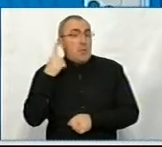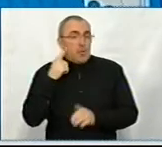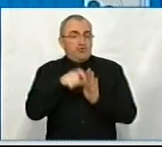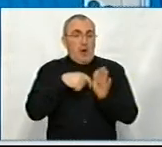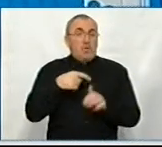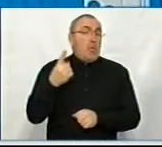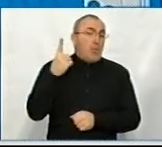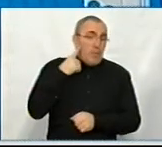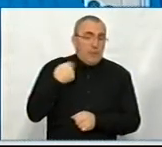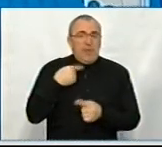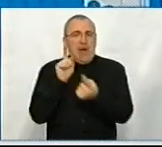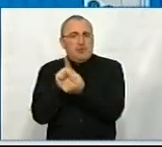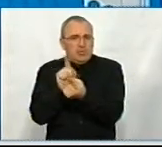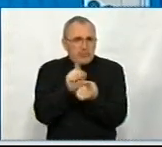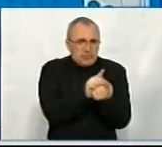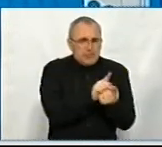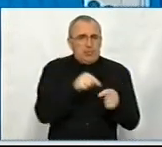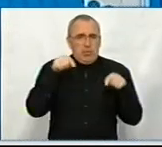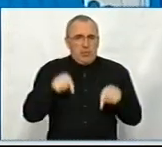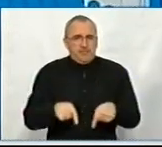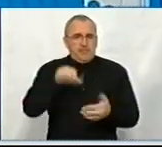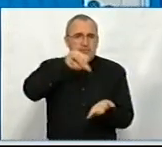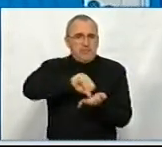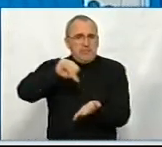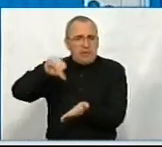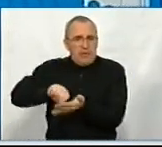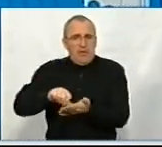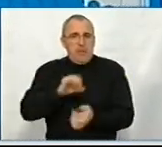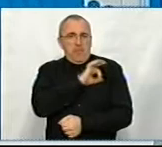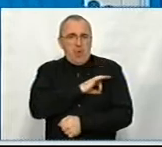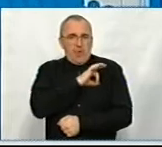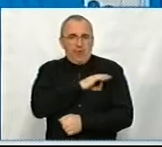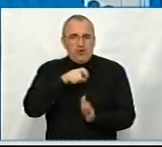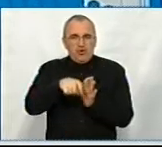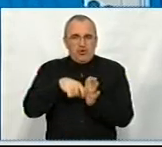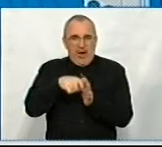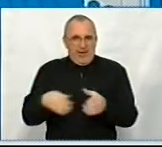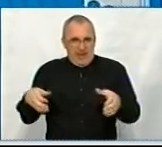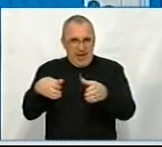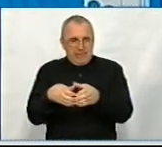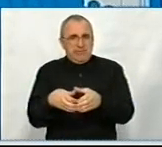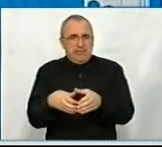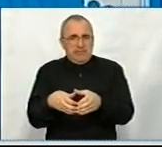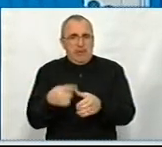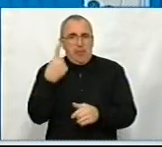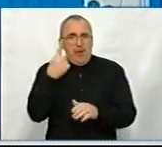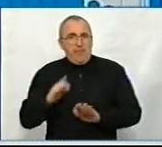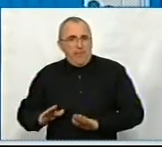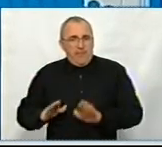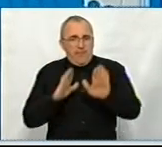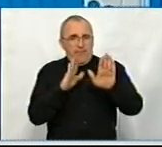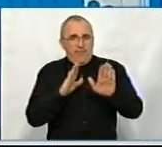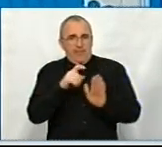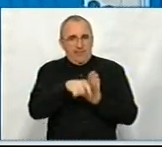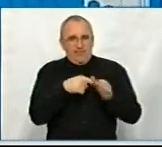були почуті. Я зустрічався тут із представниками профспілок шахтарських, з першим заступником «Схід